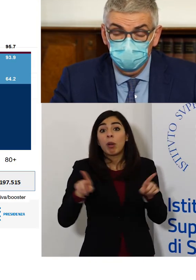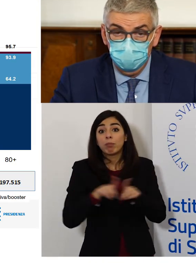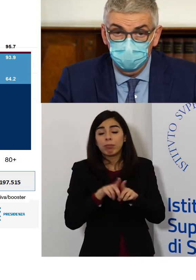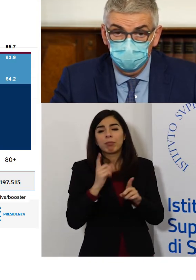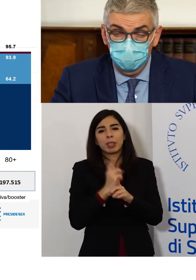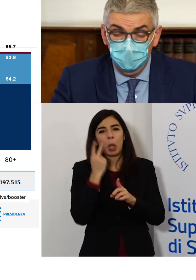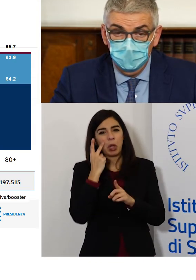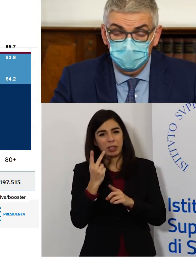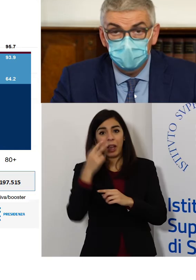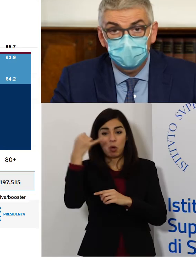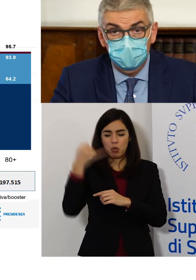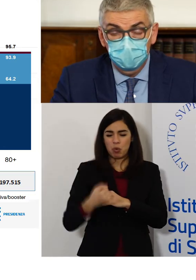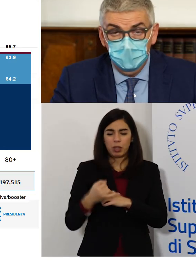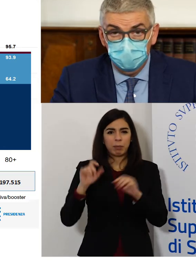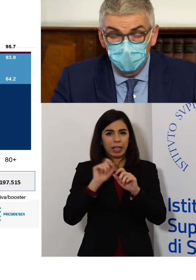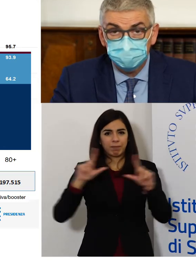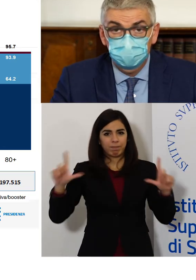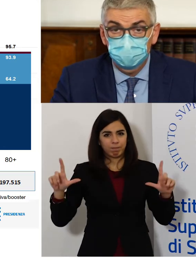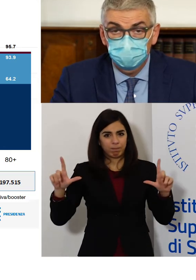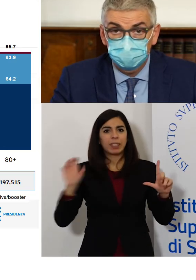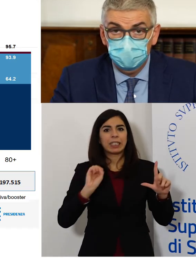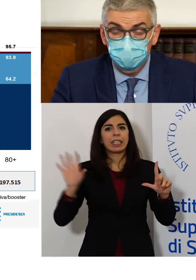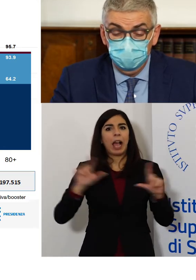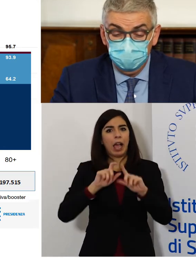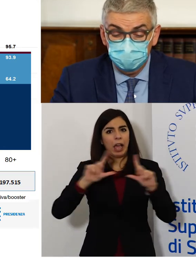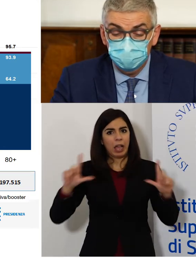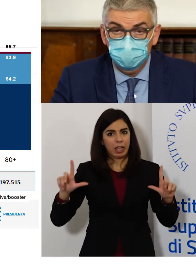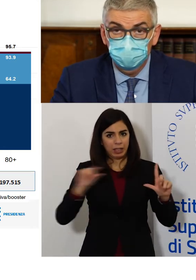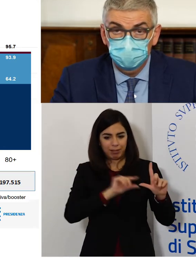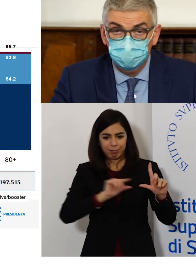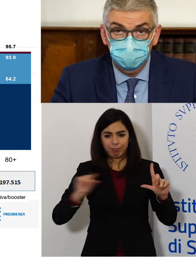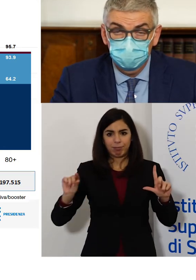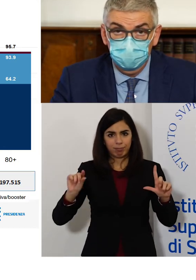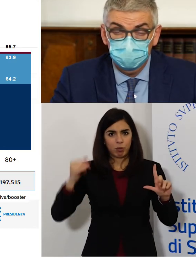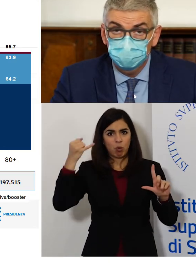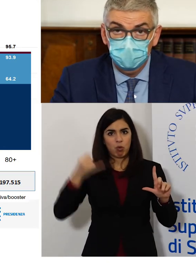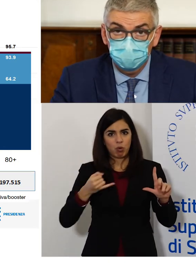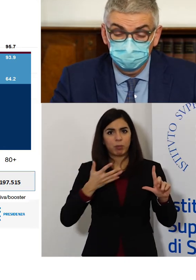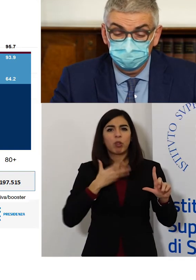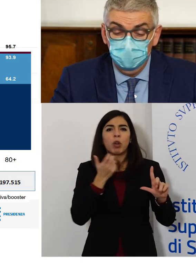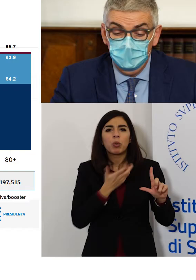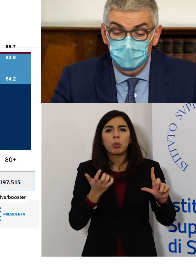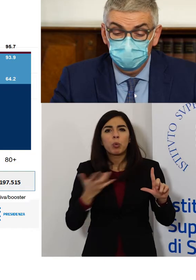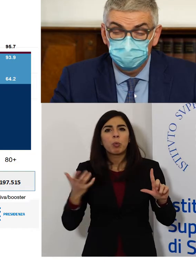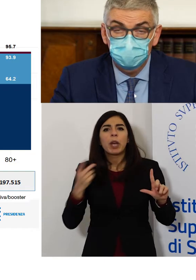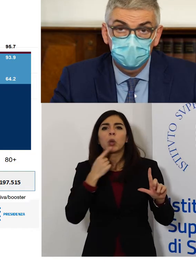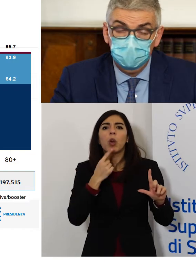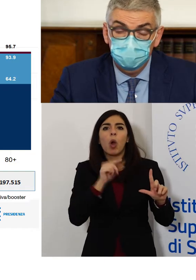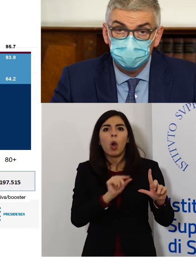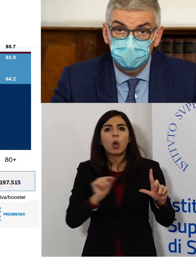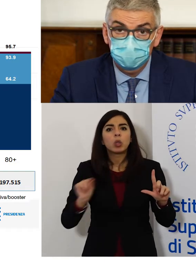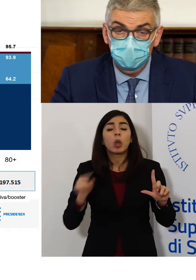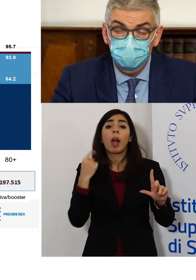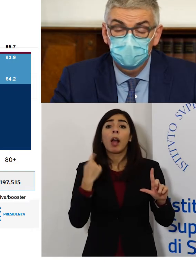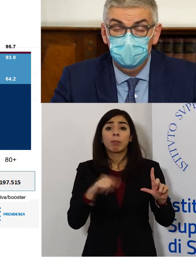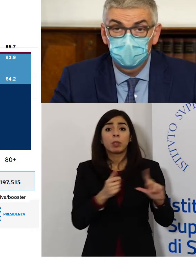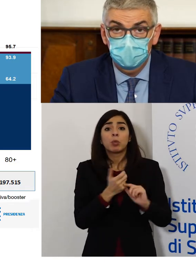parte più bassa della diapositiva, nella striscia dove sono riportati i numeri in rosso, sono i numeri